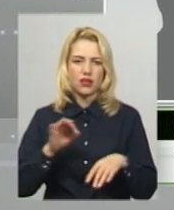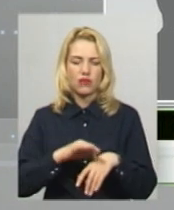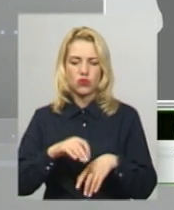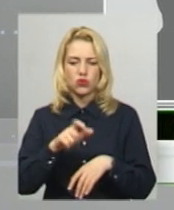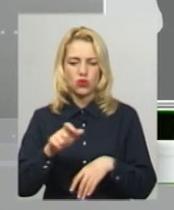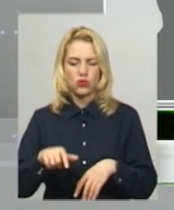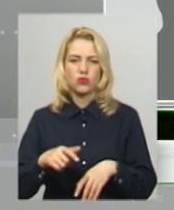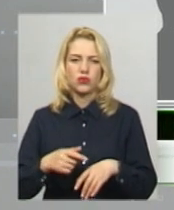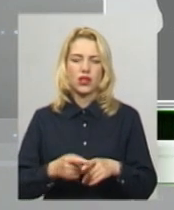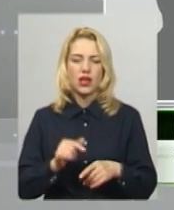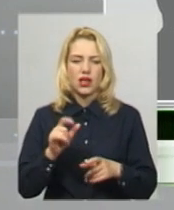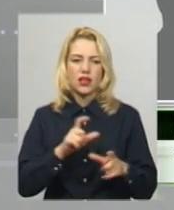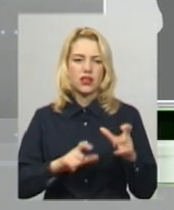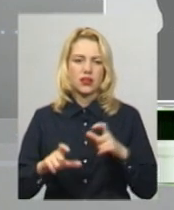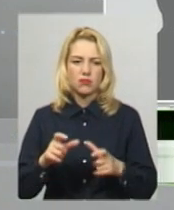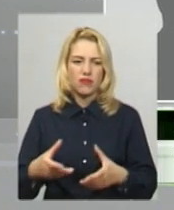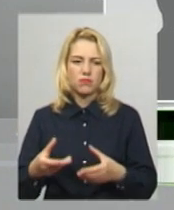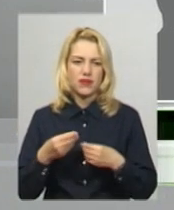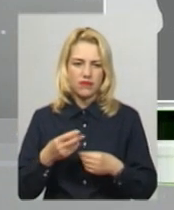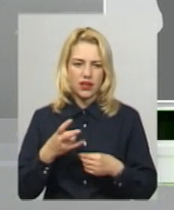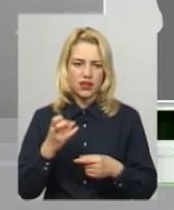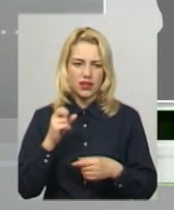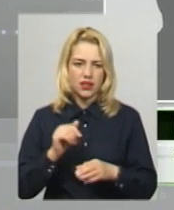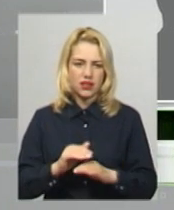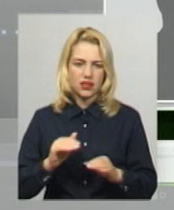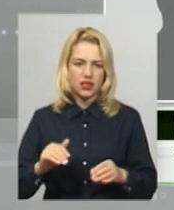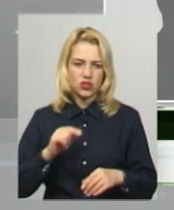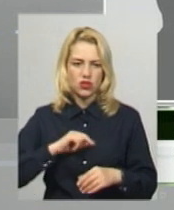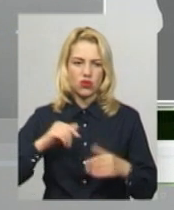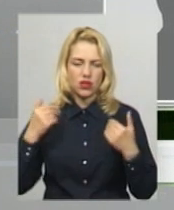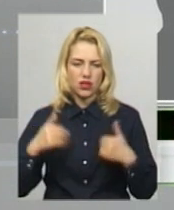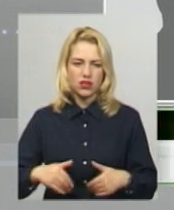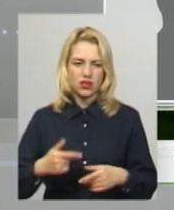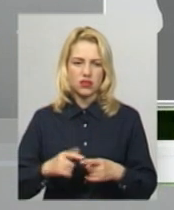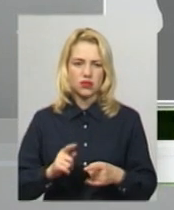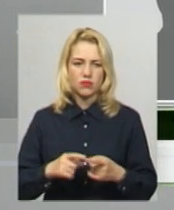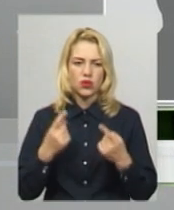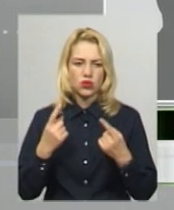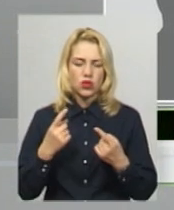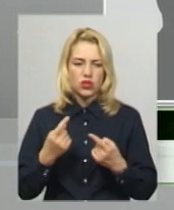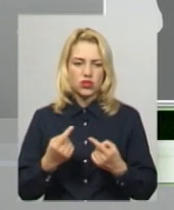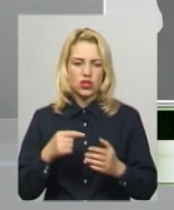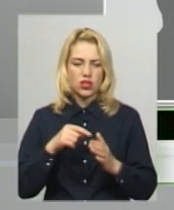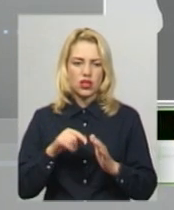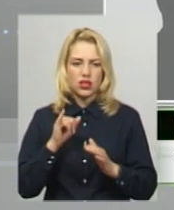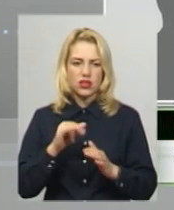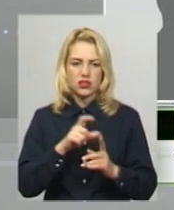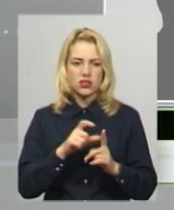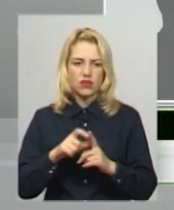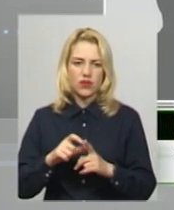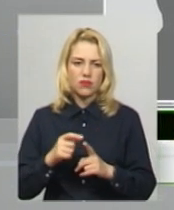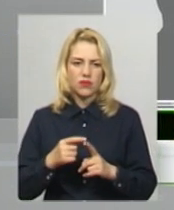А хімія впливає на дитячий і слабкий організм дуже суттєво, за словами